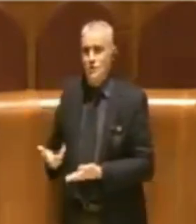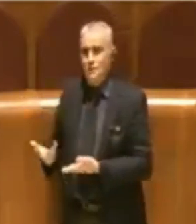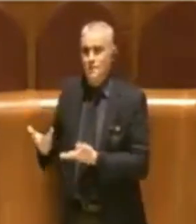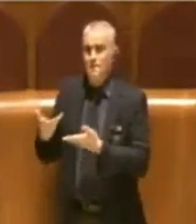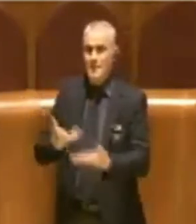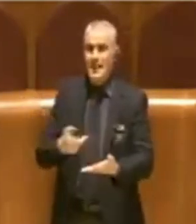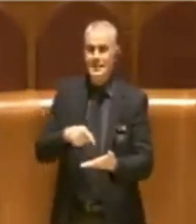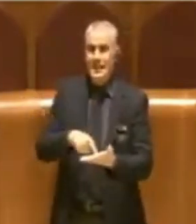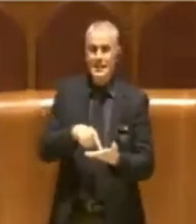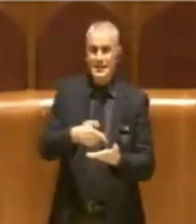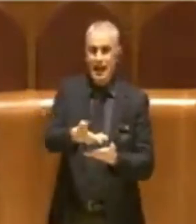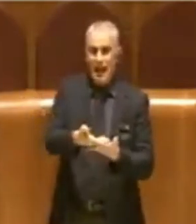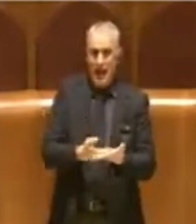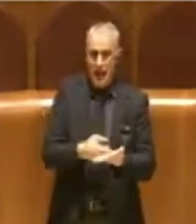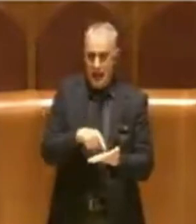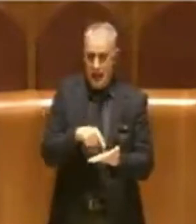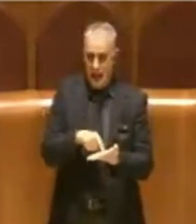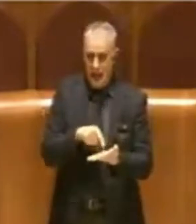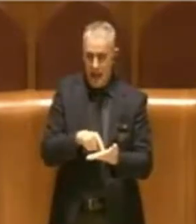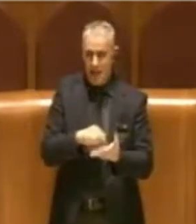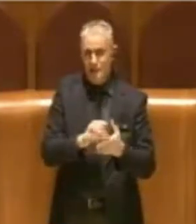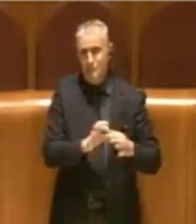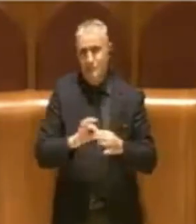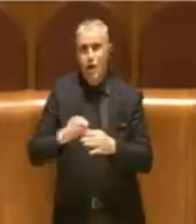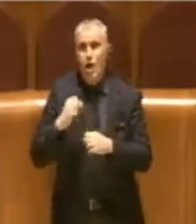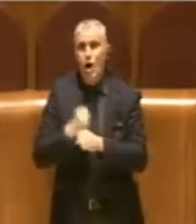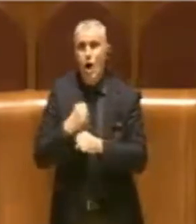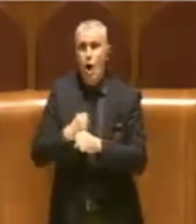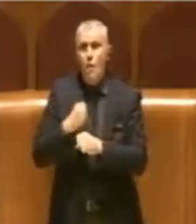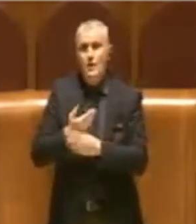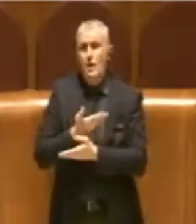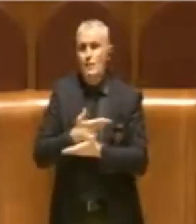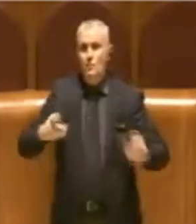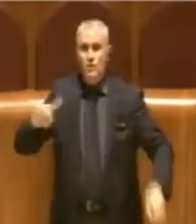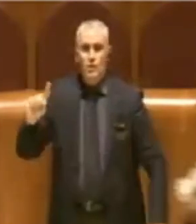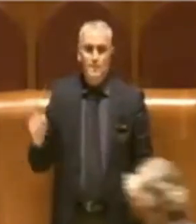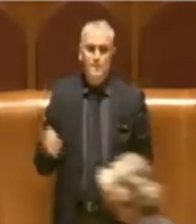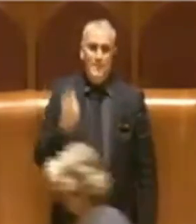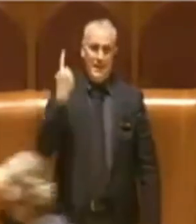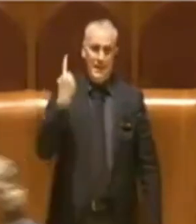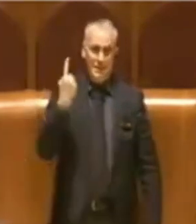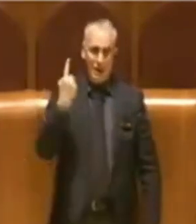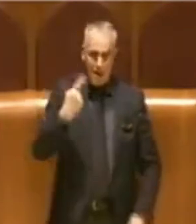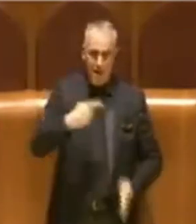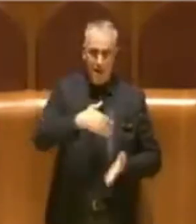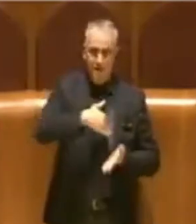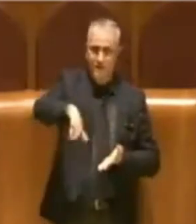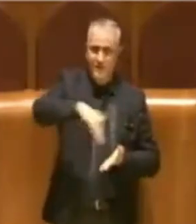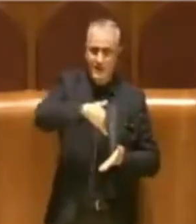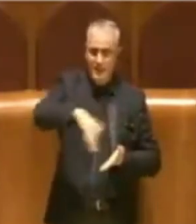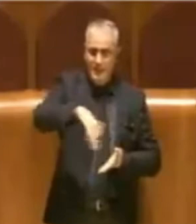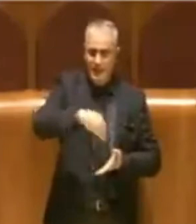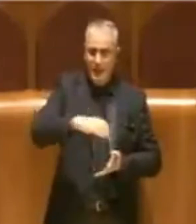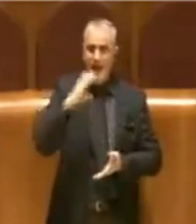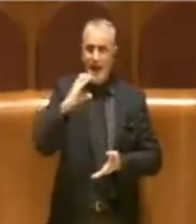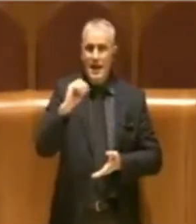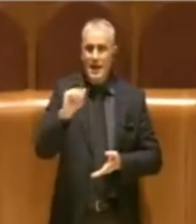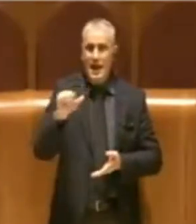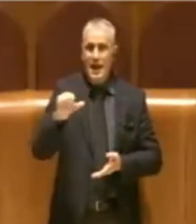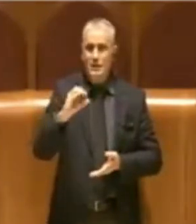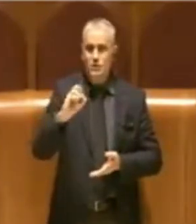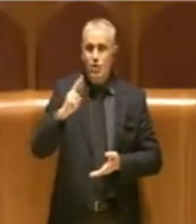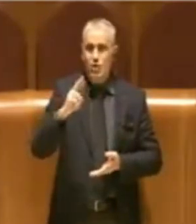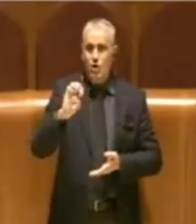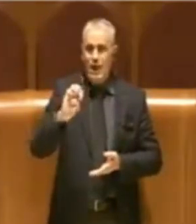atto che riguarda l'opera pubblica numero uno, cioè il collegamento viario via Casorezzo via Esperia